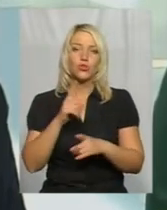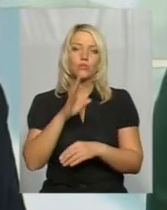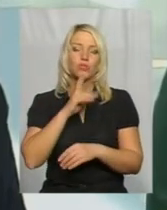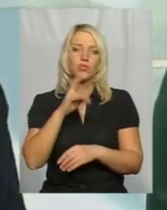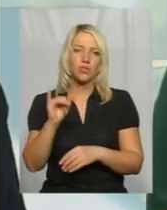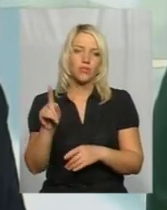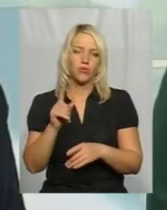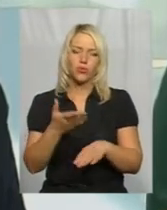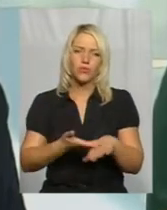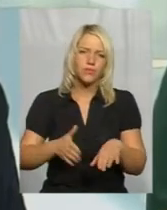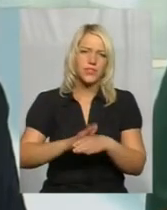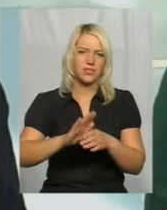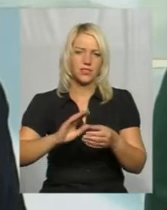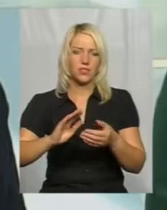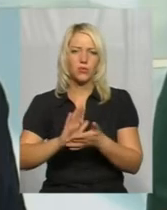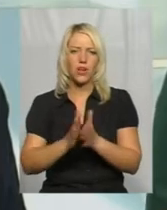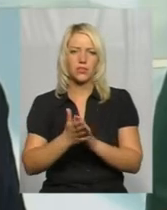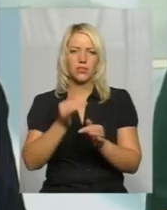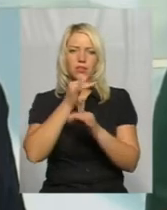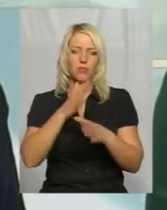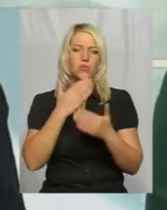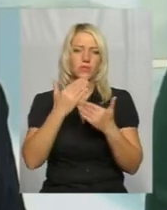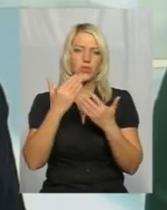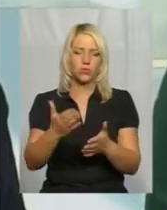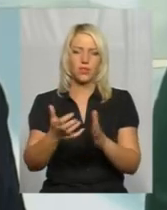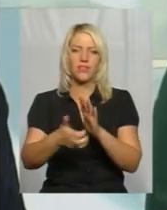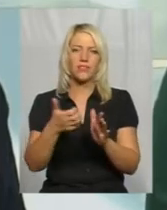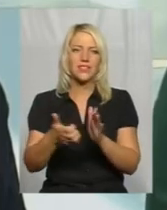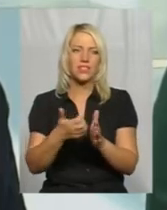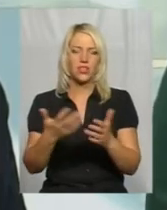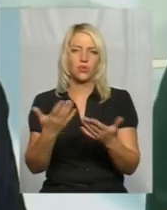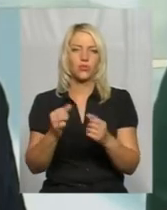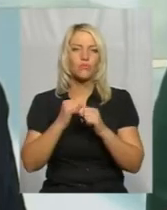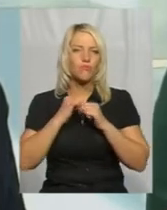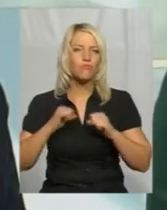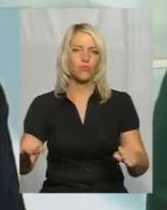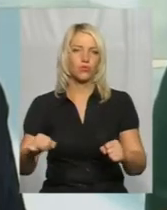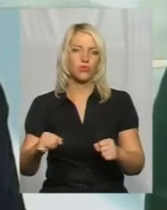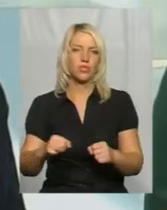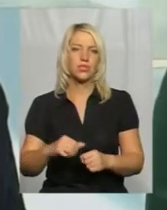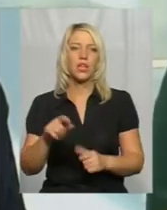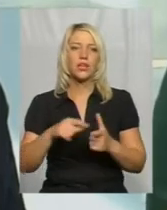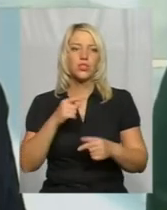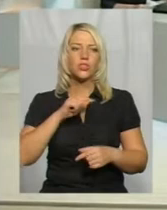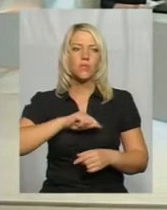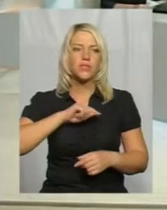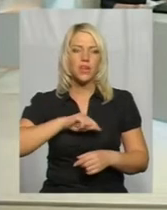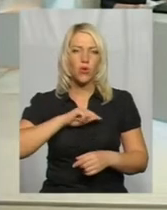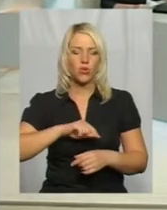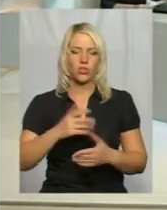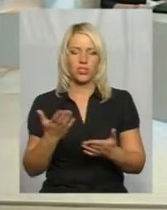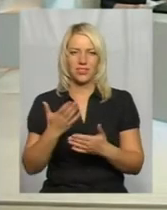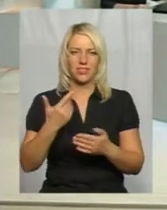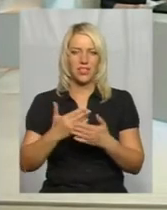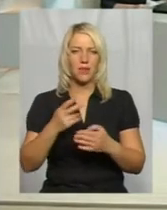вкрай скрутна ситуація, які не можуть звернутися, не вистачає їм там якоїсь мужності, чи психологічно вони, якісь